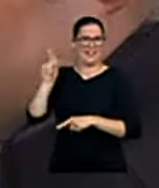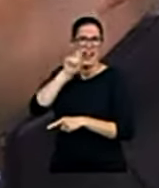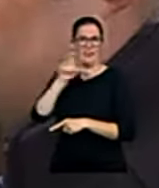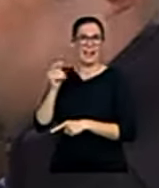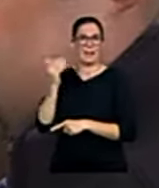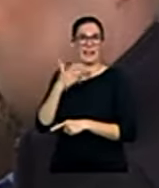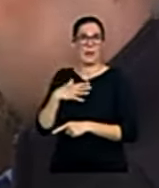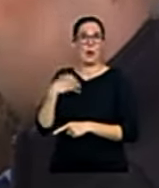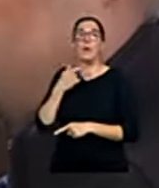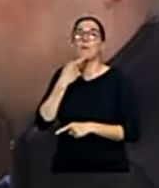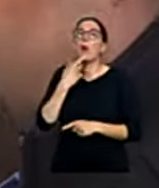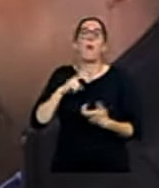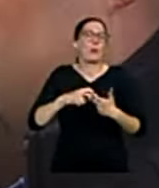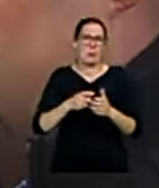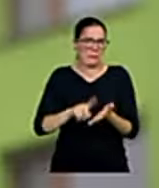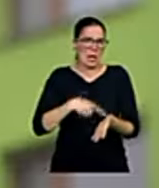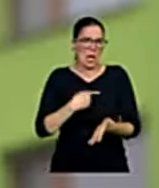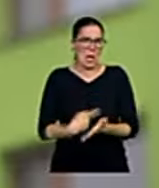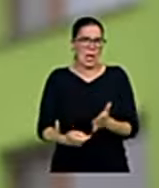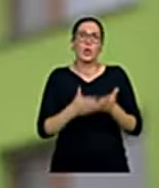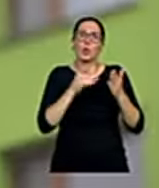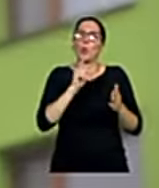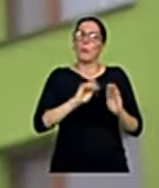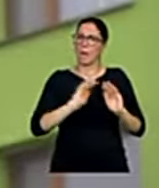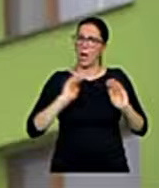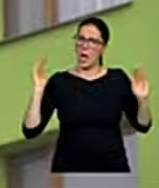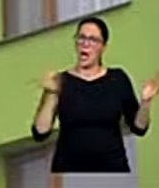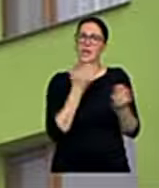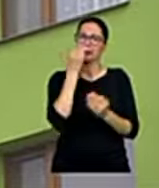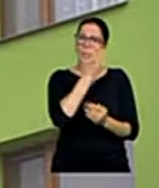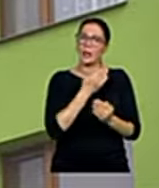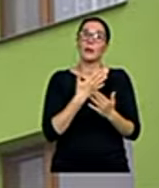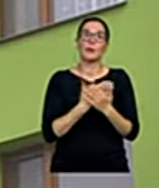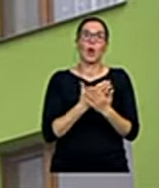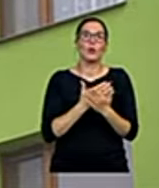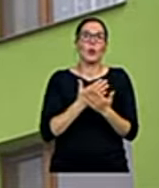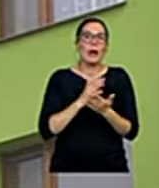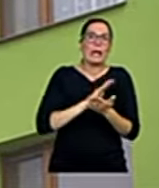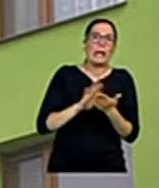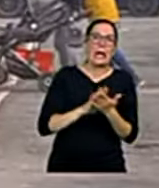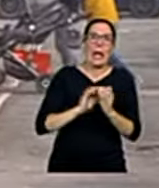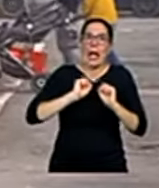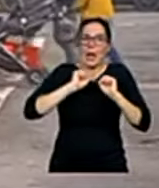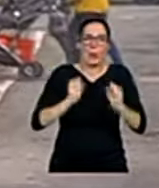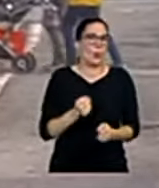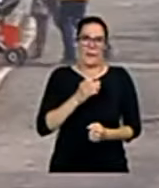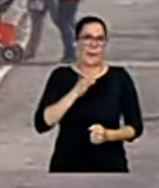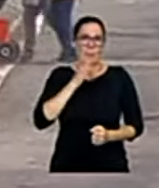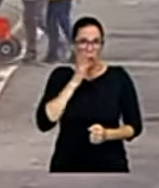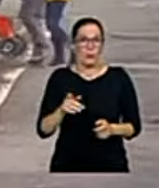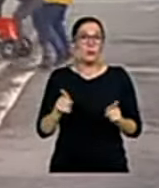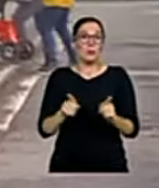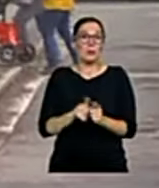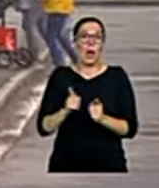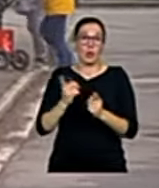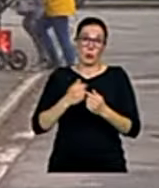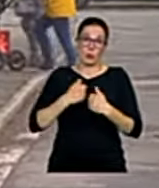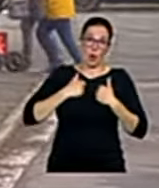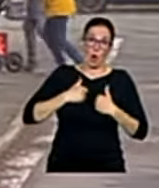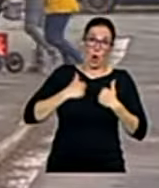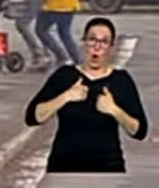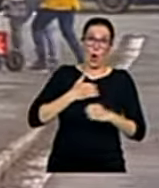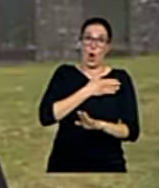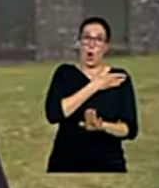velký problém nevidí. Domy prý jsou izolované a za pár hodin tak byty nevychladnou a umít se lidé mohou do 23.